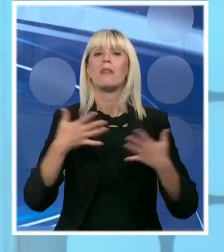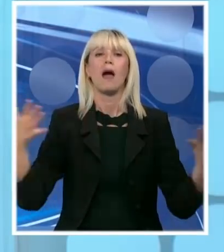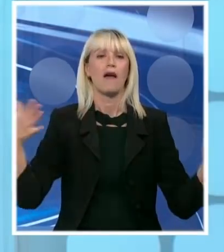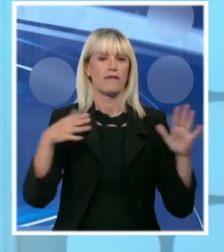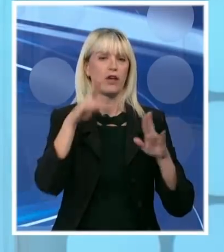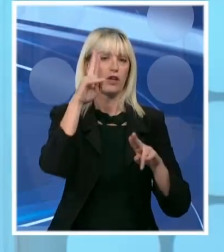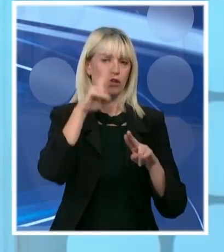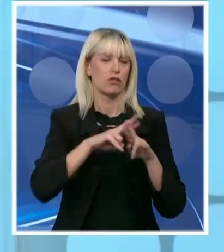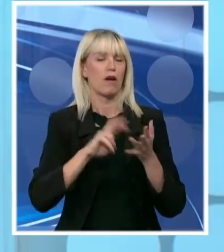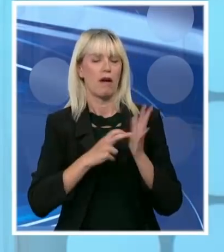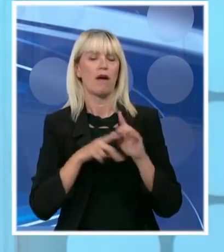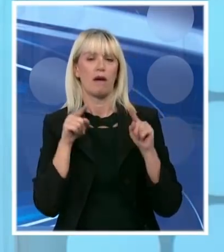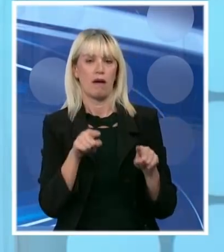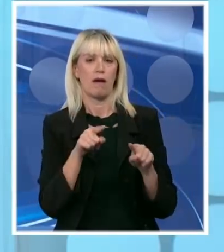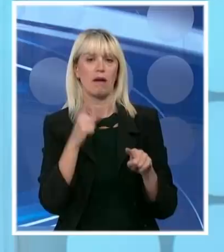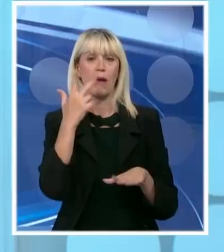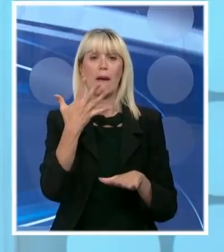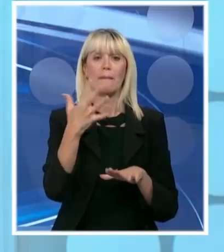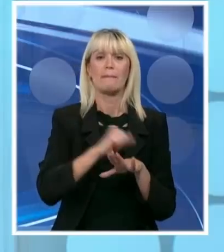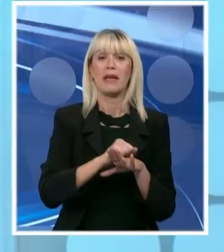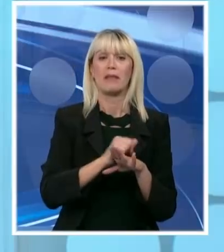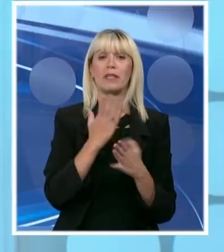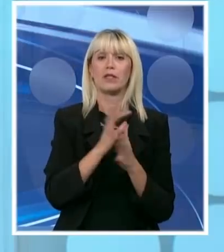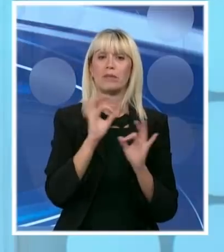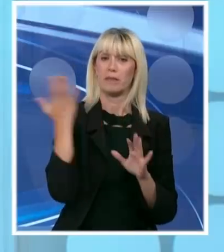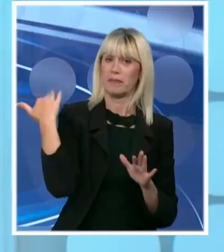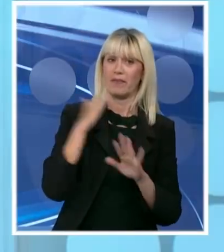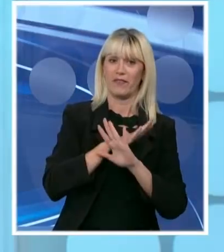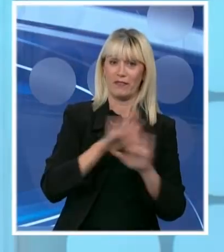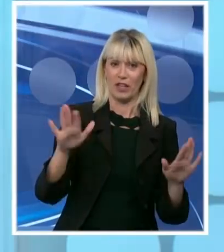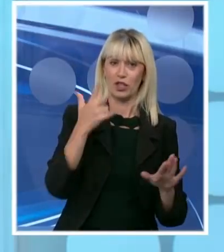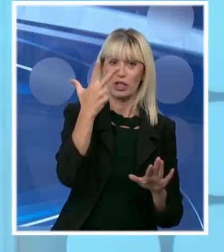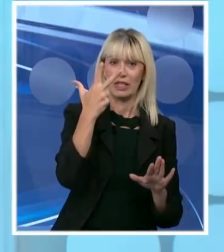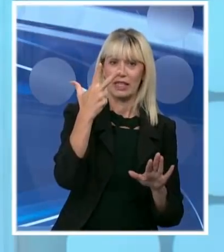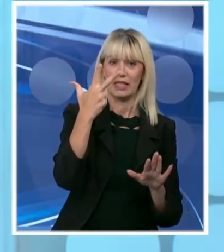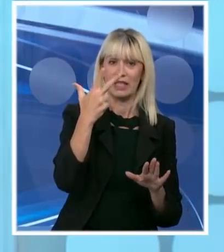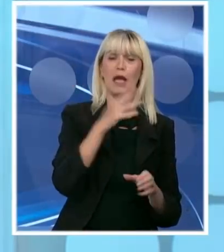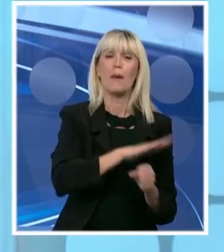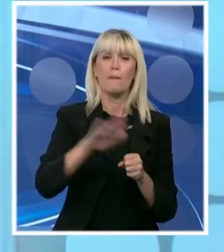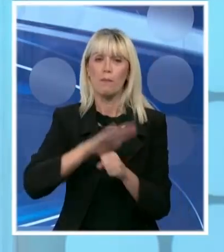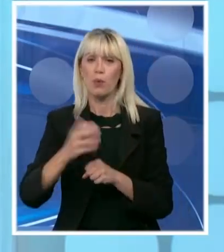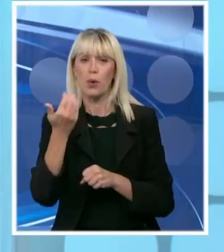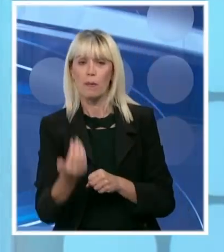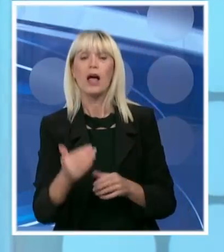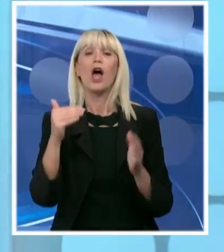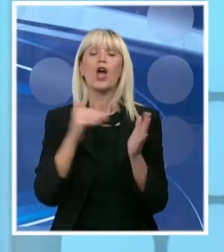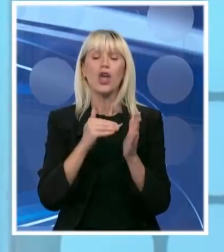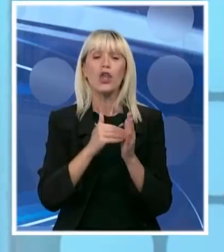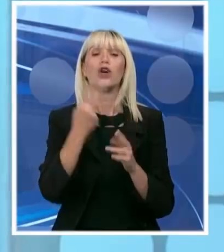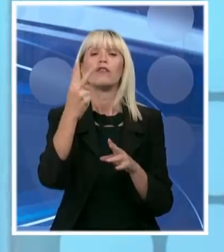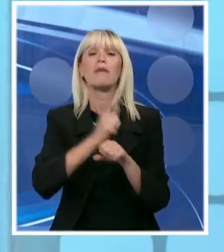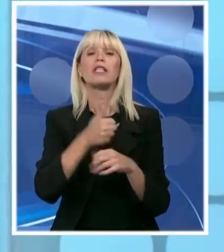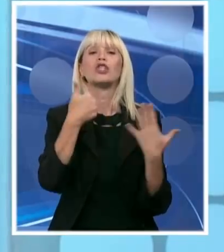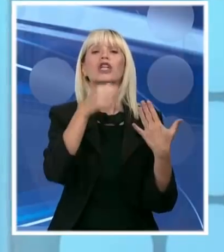Fantastična mera, velika mera. Dakle, pet meseci obezbeđujemo. Tri meseca smo obezbedili pun minimalac, još dva meseca po 60%.